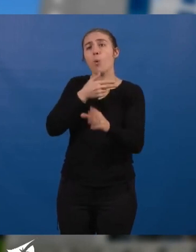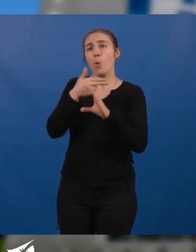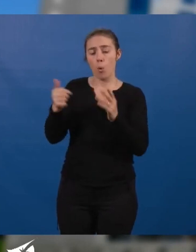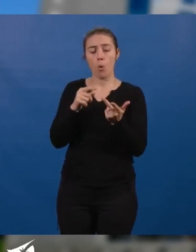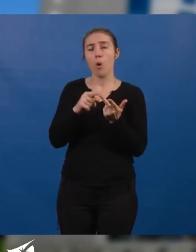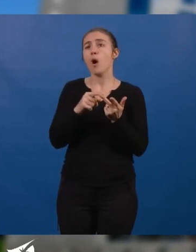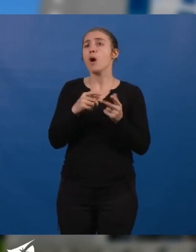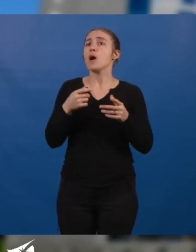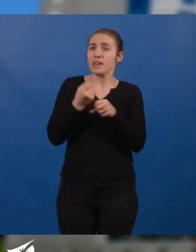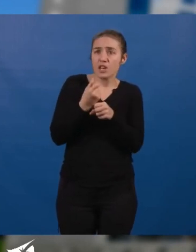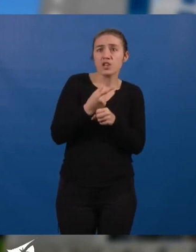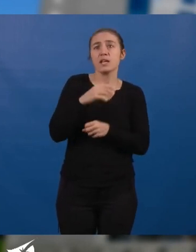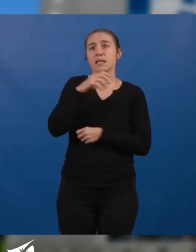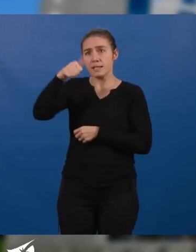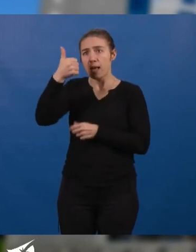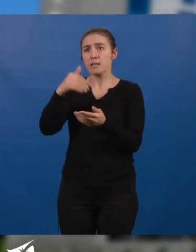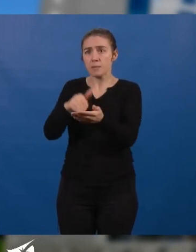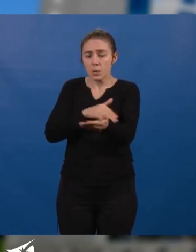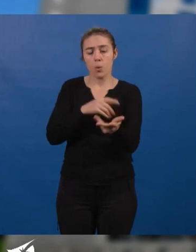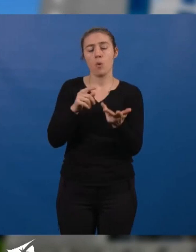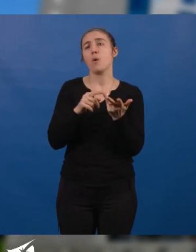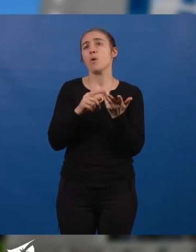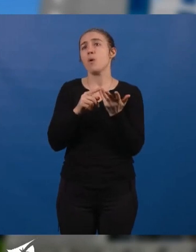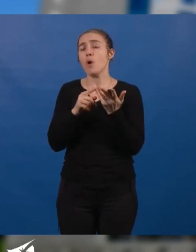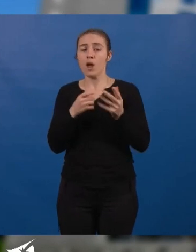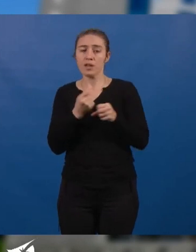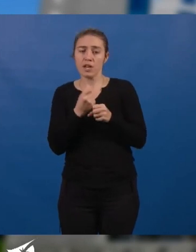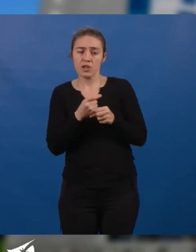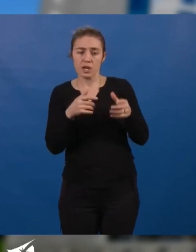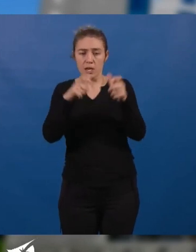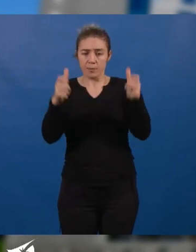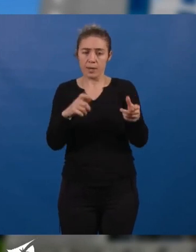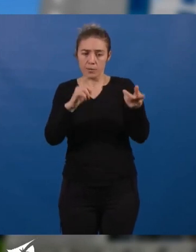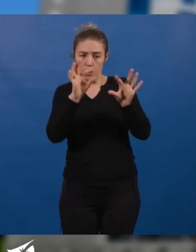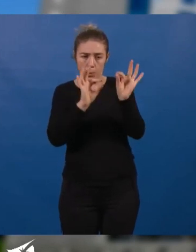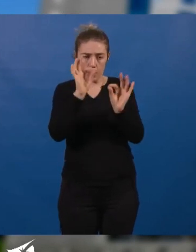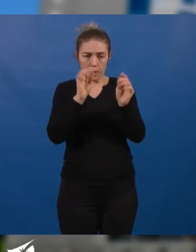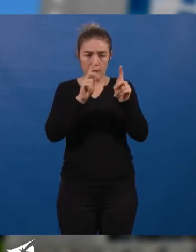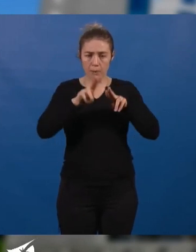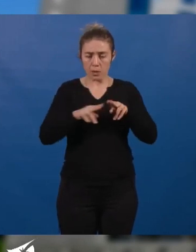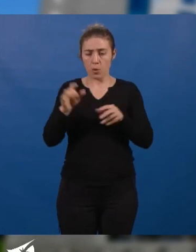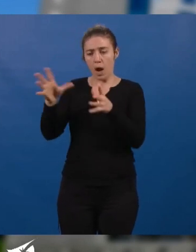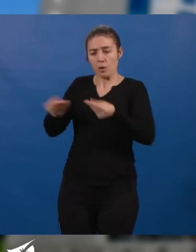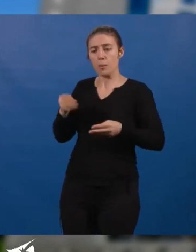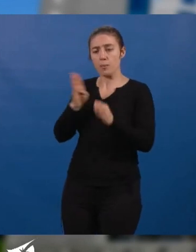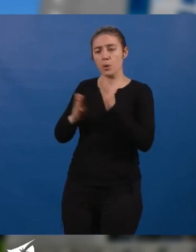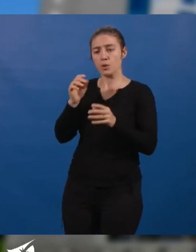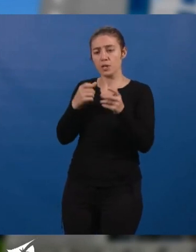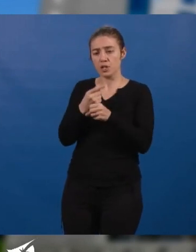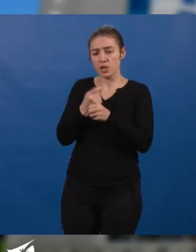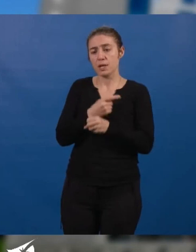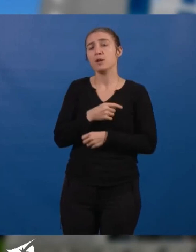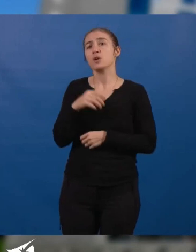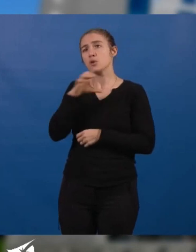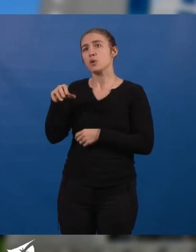politique des déchets, avec 16 millions, pour la réhabilitation de déchetterie ou la collecte des biodéchets, ou 75 millions d'euros